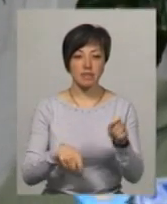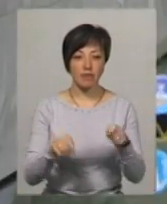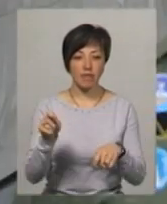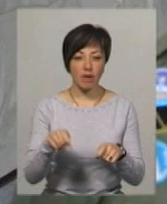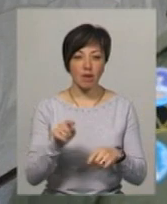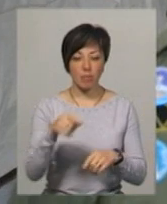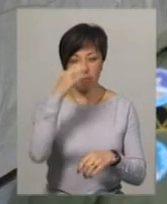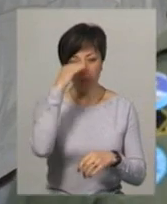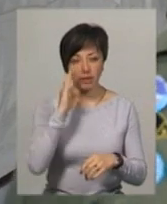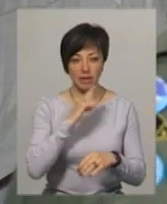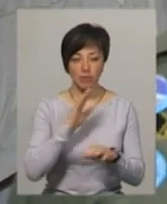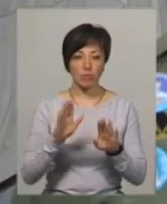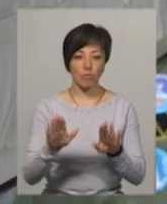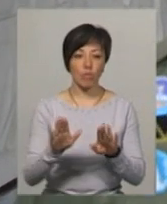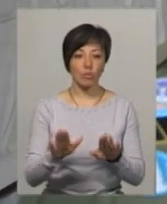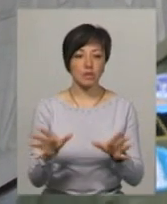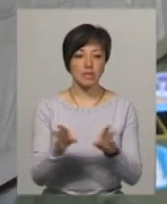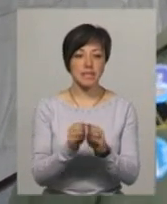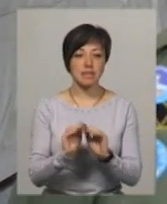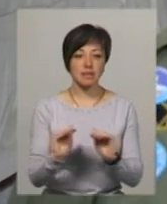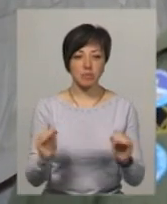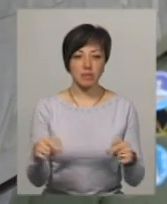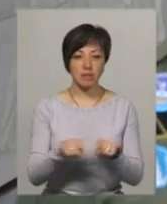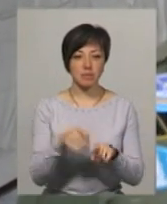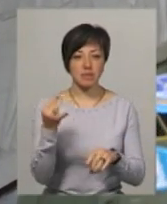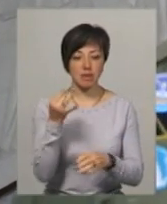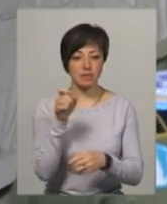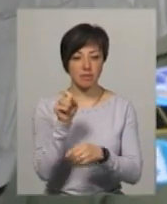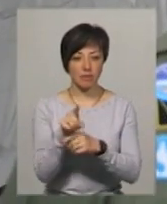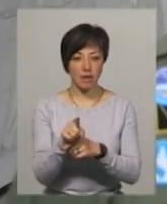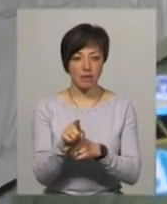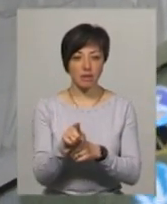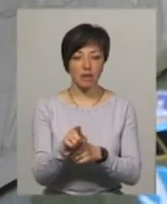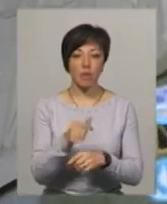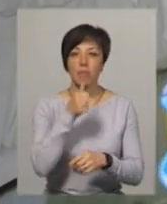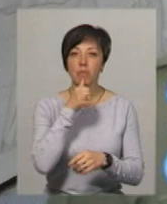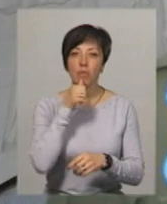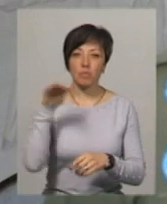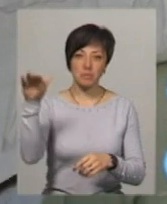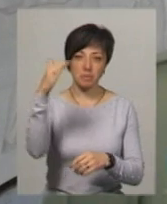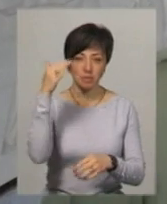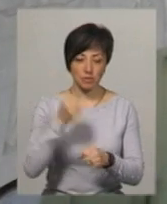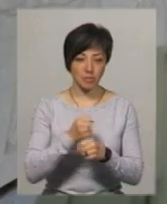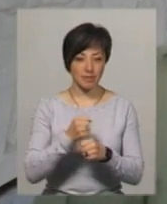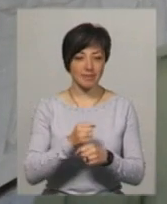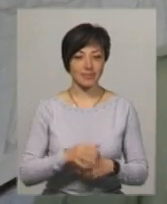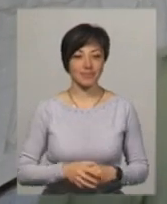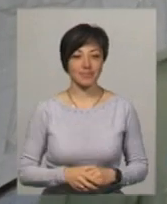батьки можуть побути зі своїми дітьми і за таким цікавим завданням, як запуск повітряного змія, в принципі,